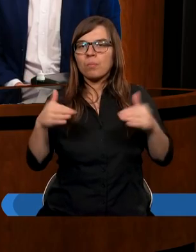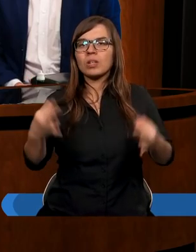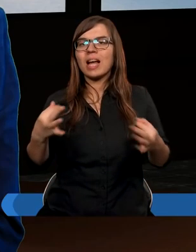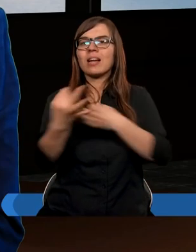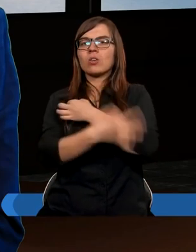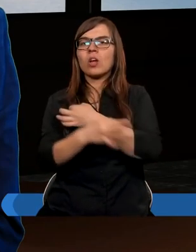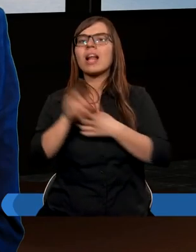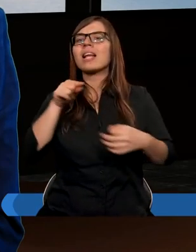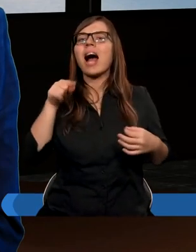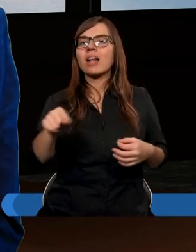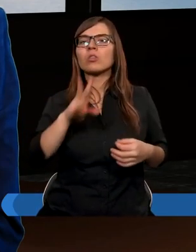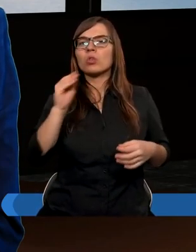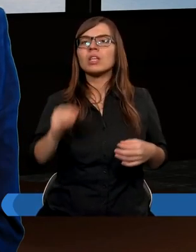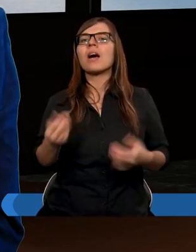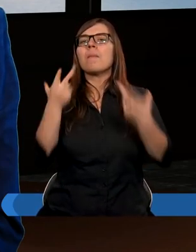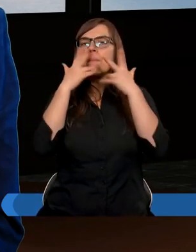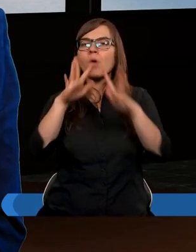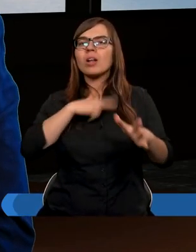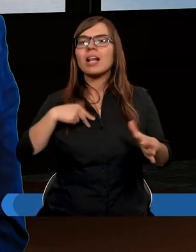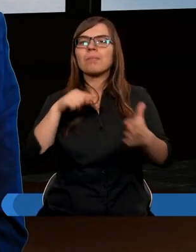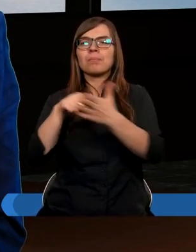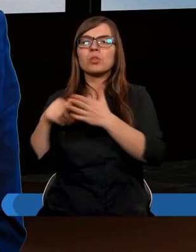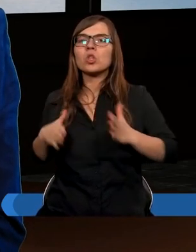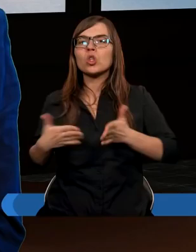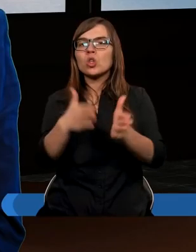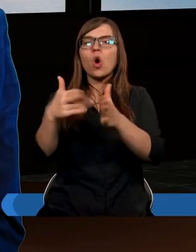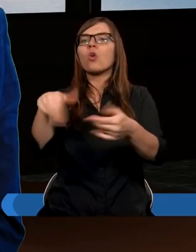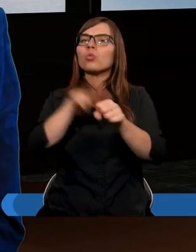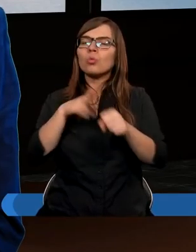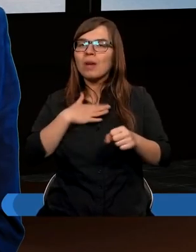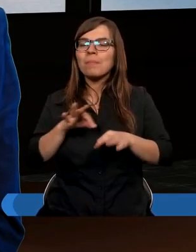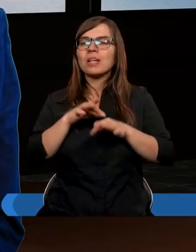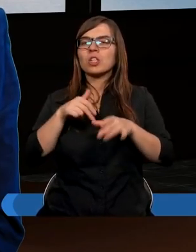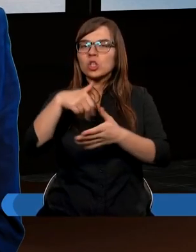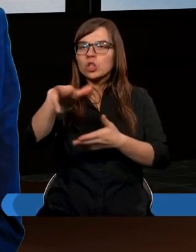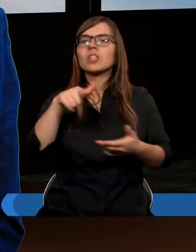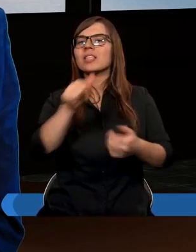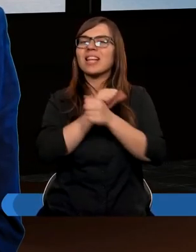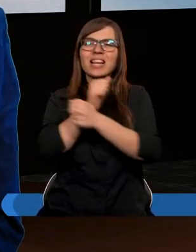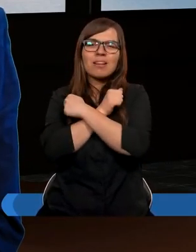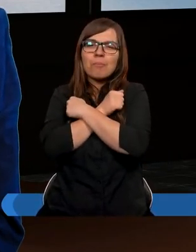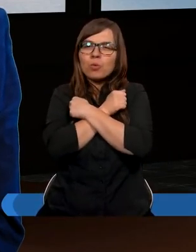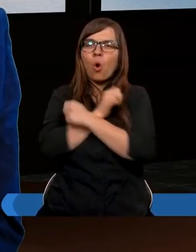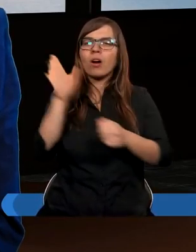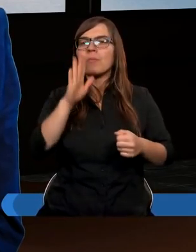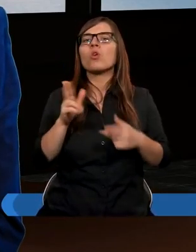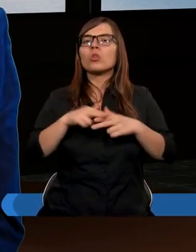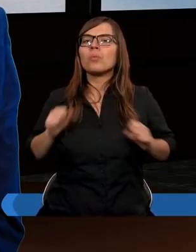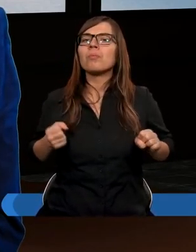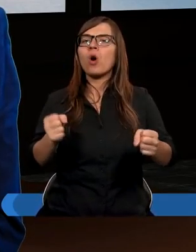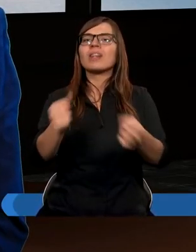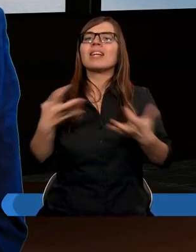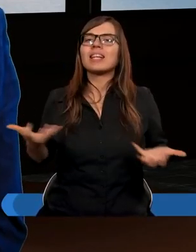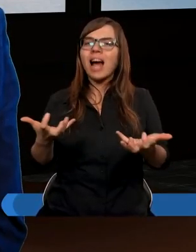studiować, za to, że pokazałeś nam drogę, którą mamy kroczyć oraz to, że Ty jesteś Bogiem miłościwym, który motywuje, który